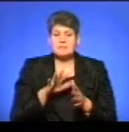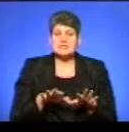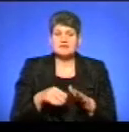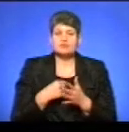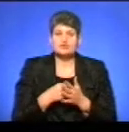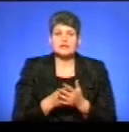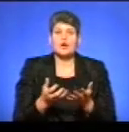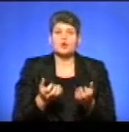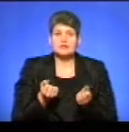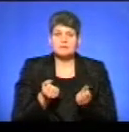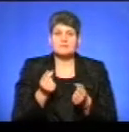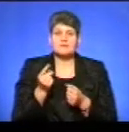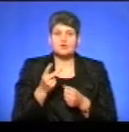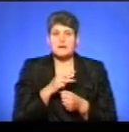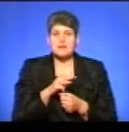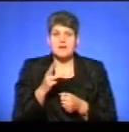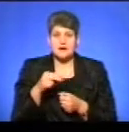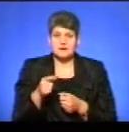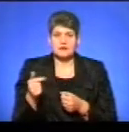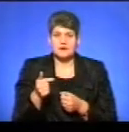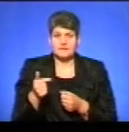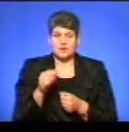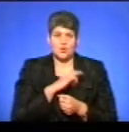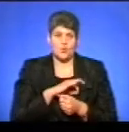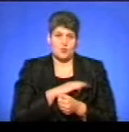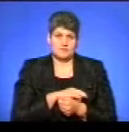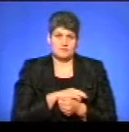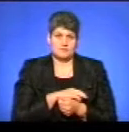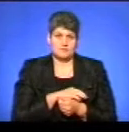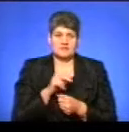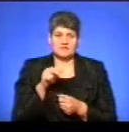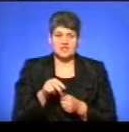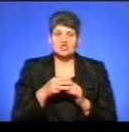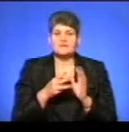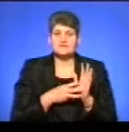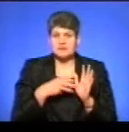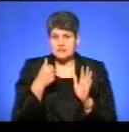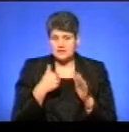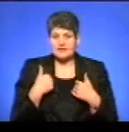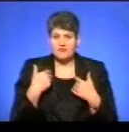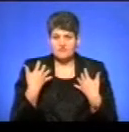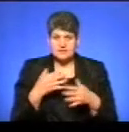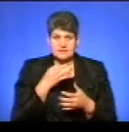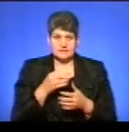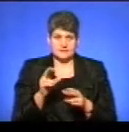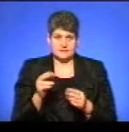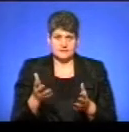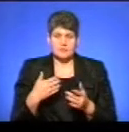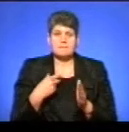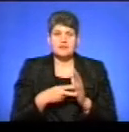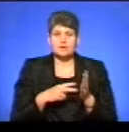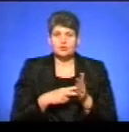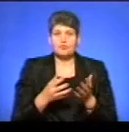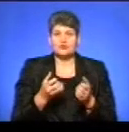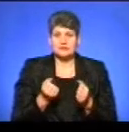отримали 1,5 млрд грн доходів. 2018 рік, я вже називав цифру, ми плануємо